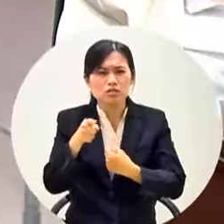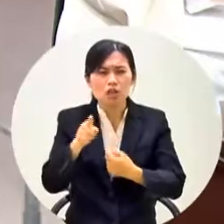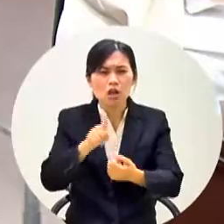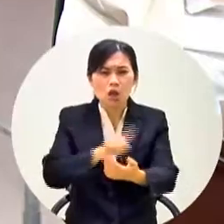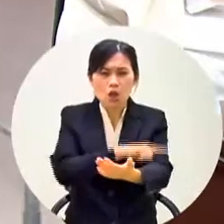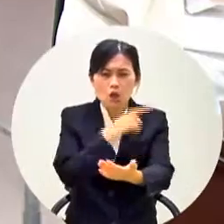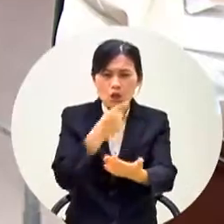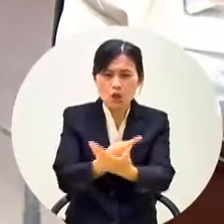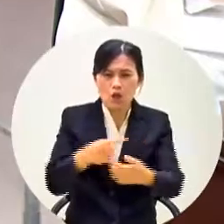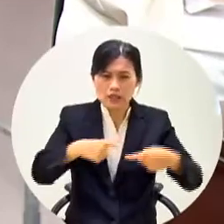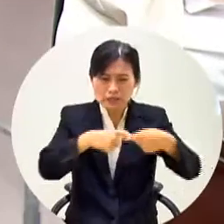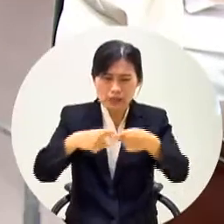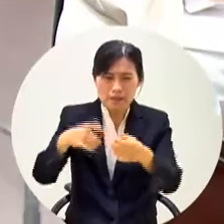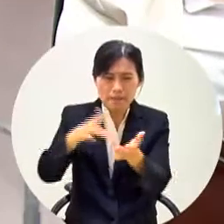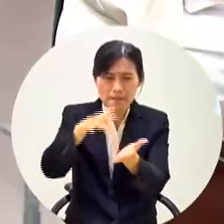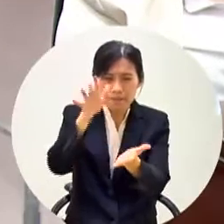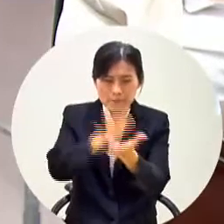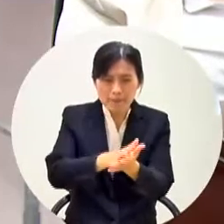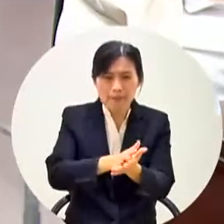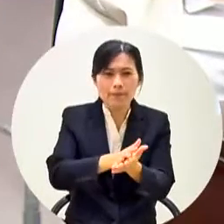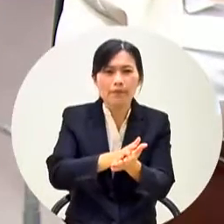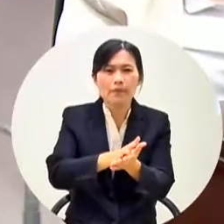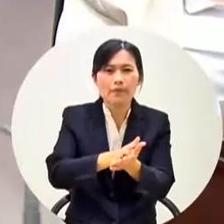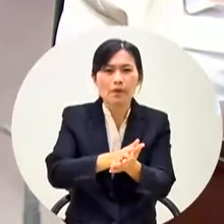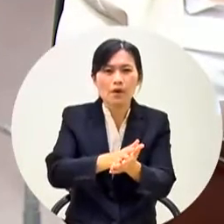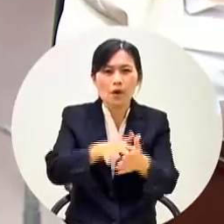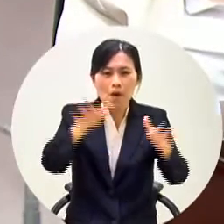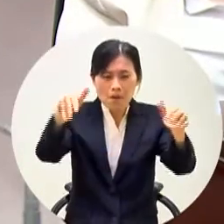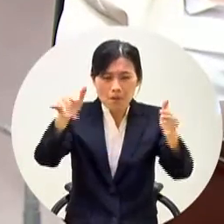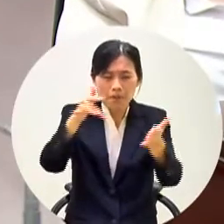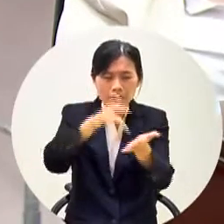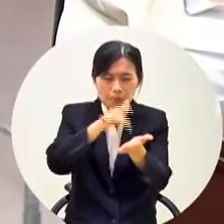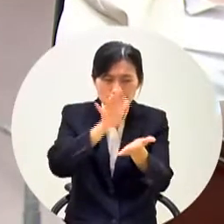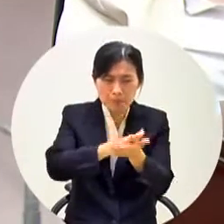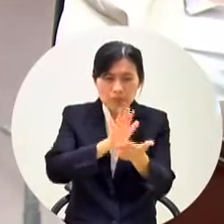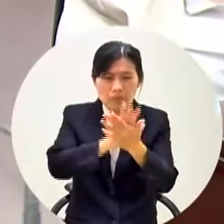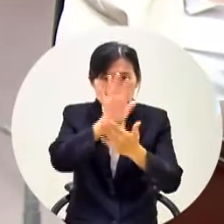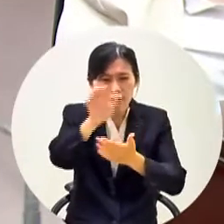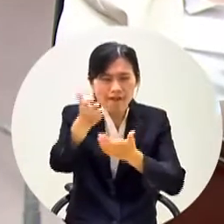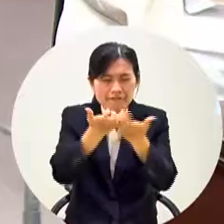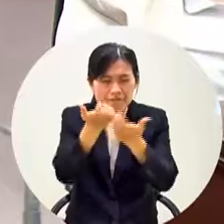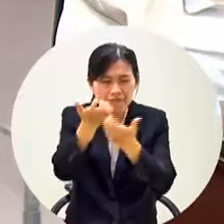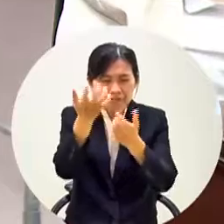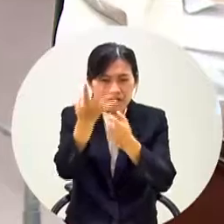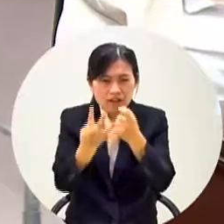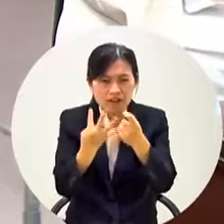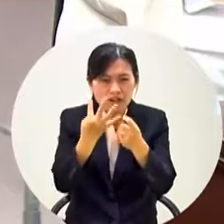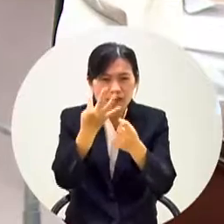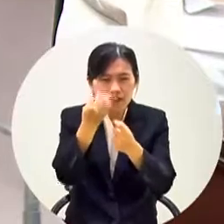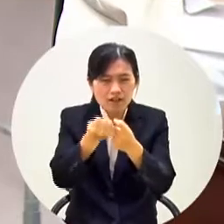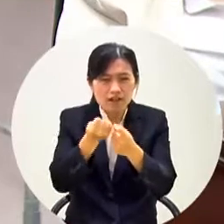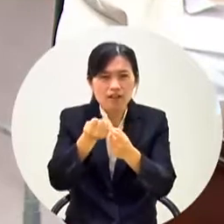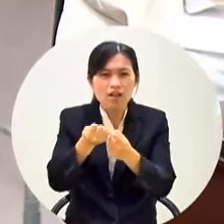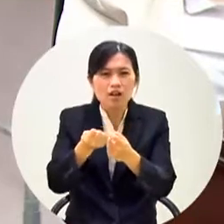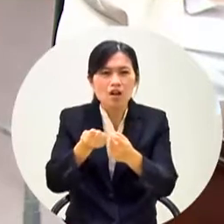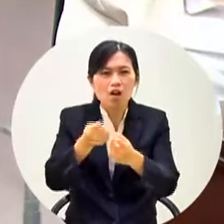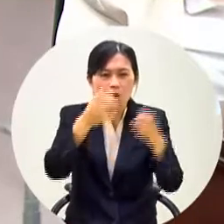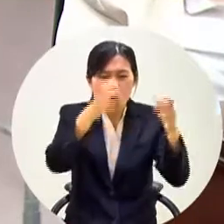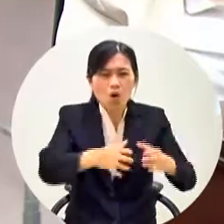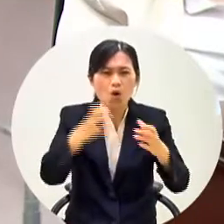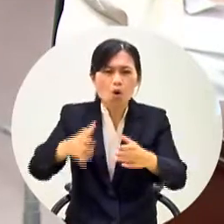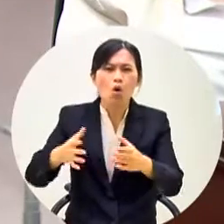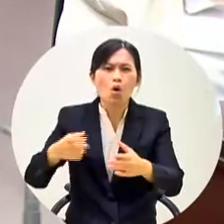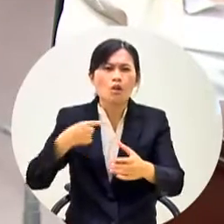之後分年裝置懂嗎業副市長你當過交通部長我很不好意思在這質詢你這個部長